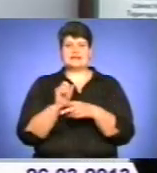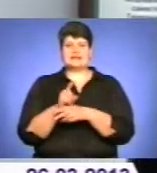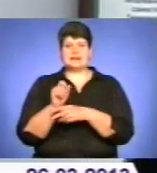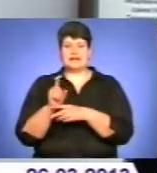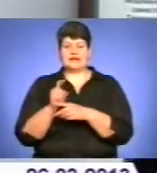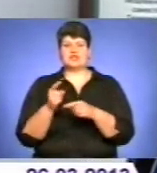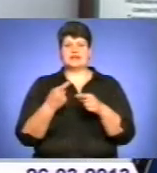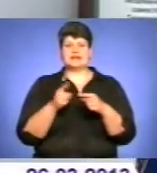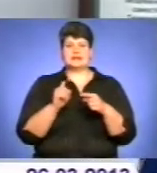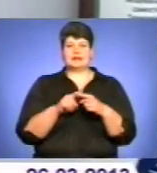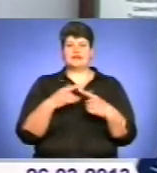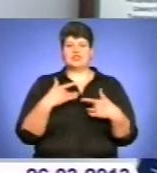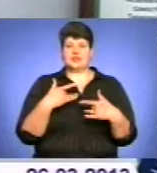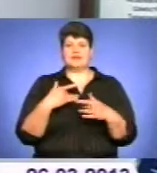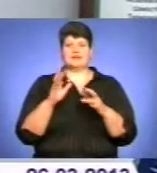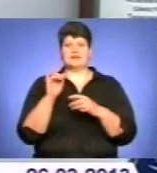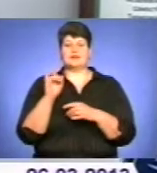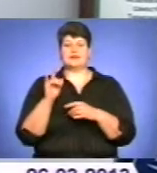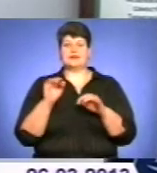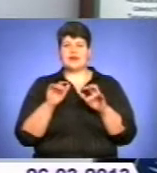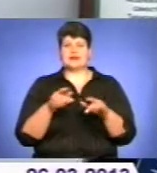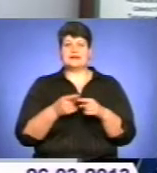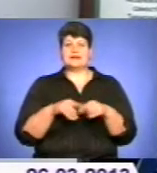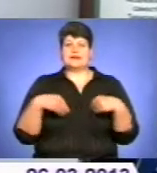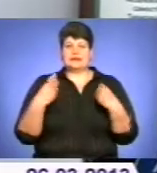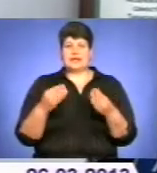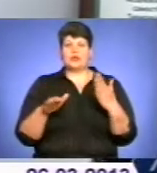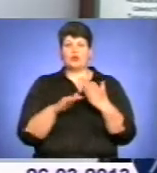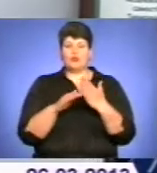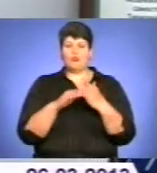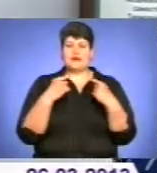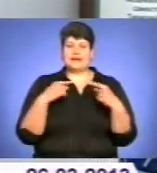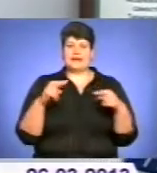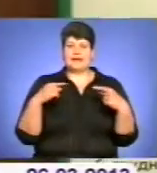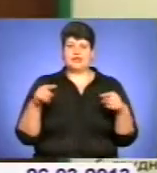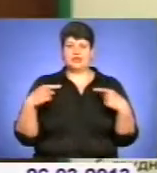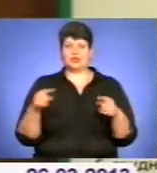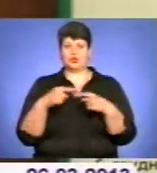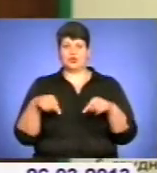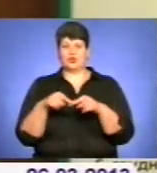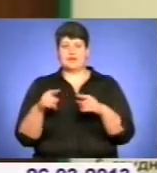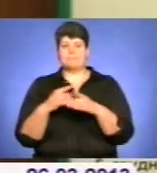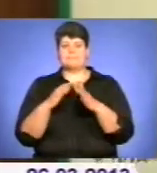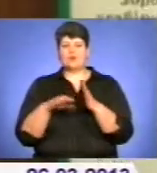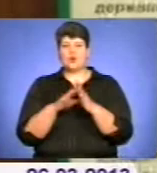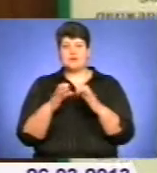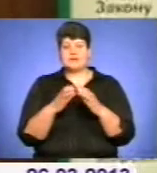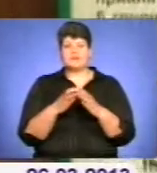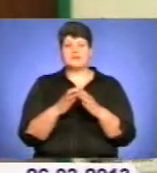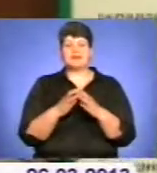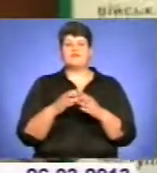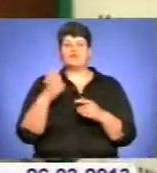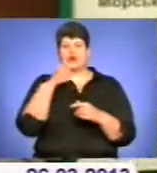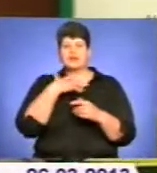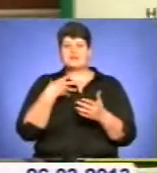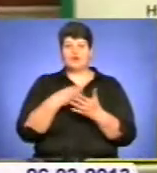і антитерористична діяльність, це і надання допомоги іншим структурним підрозділам. За словами Віктора Шершуна, з роки своєї